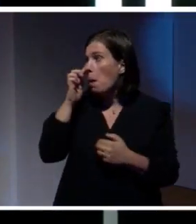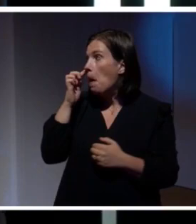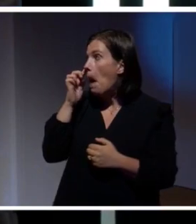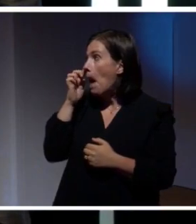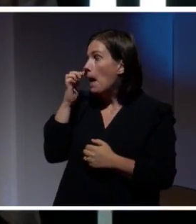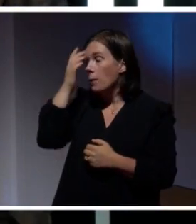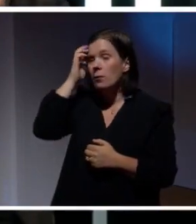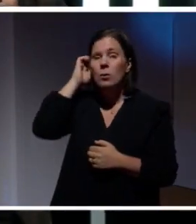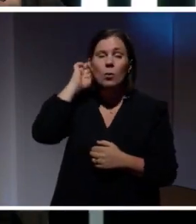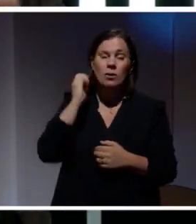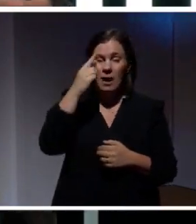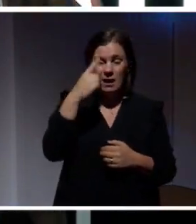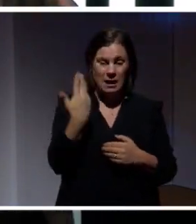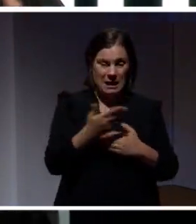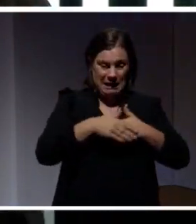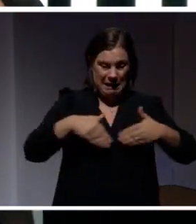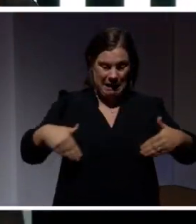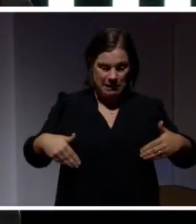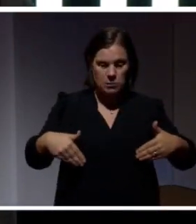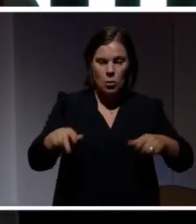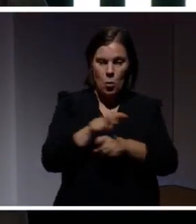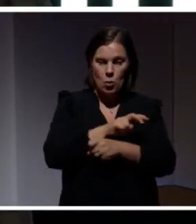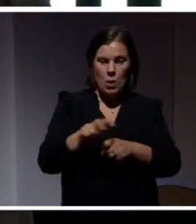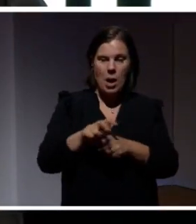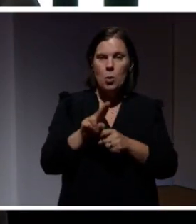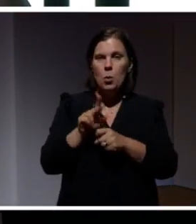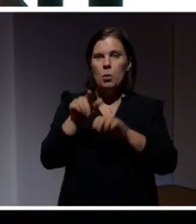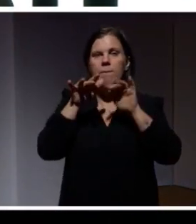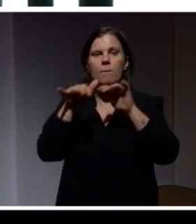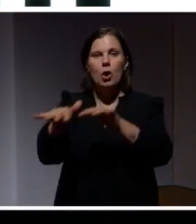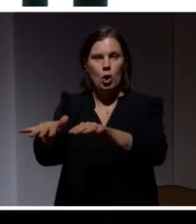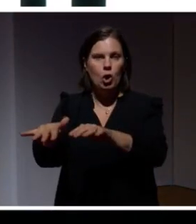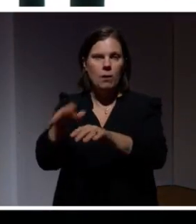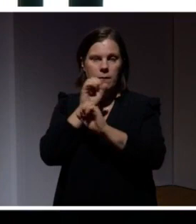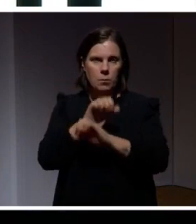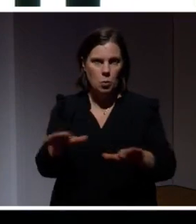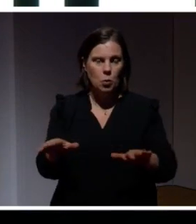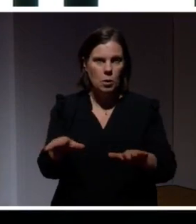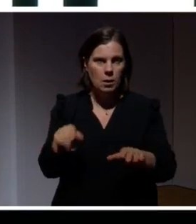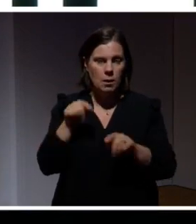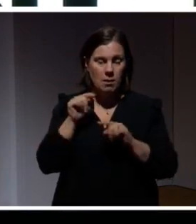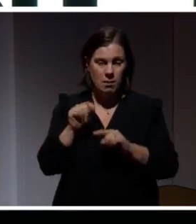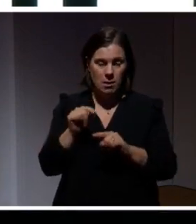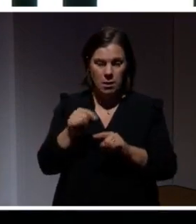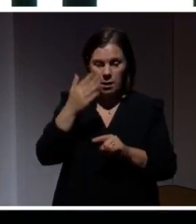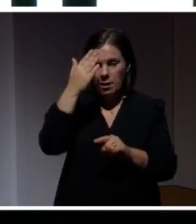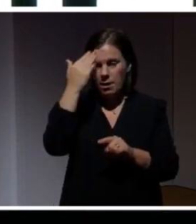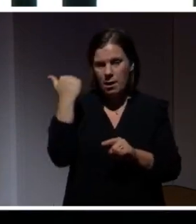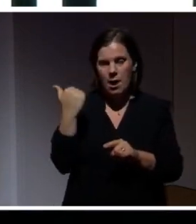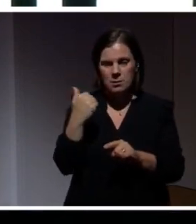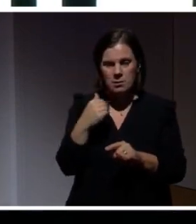att integritet handlar om att kontrollera utflödet av information, den lånar sig gärna till att man